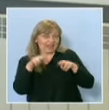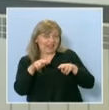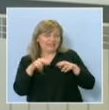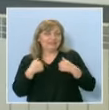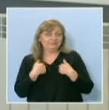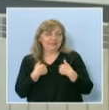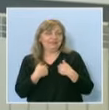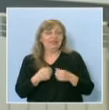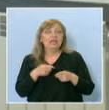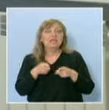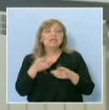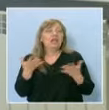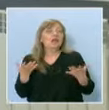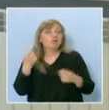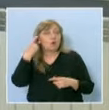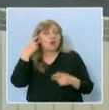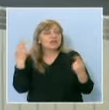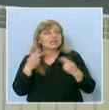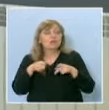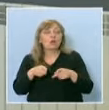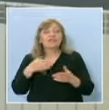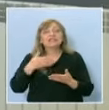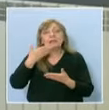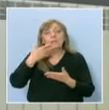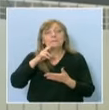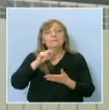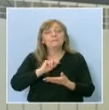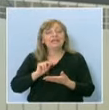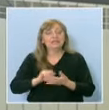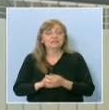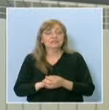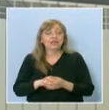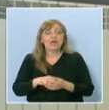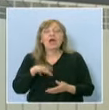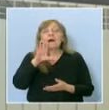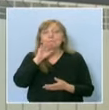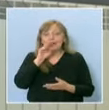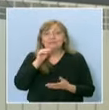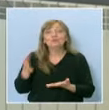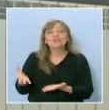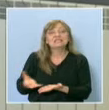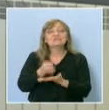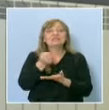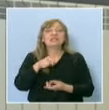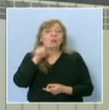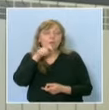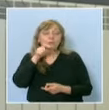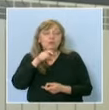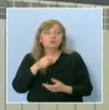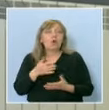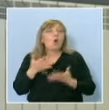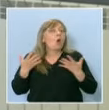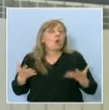А ти какво разбрал тази приказка? Ами, че патето е спасило пилето. Колко е важно